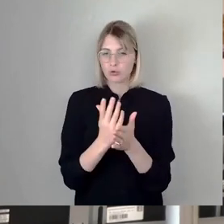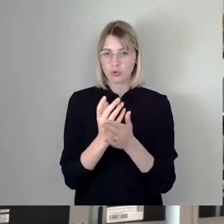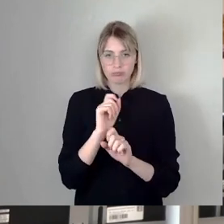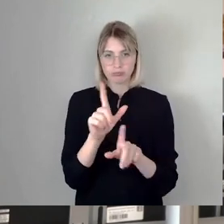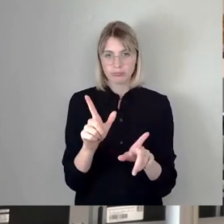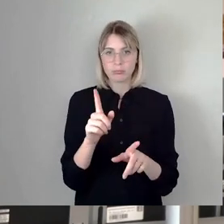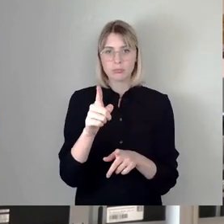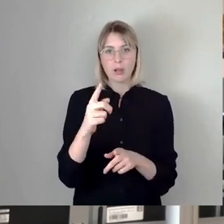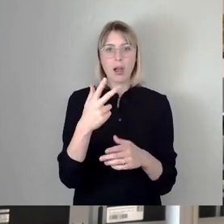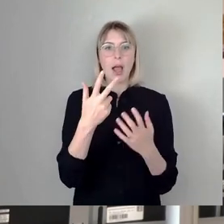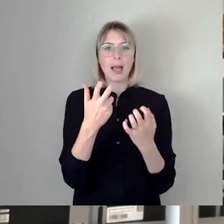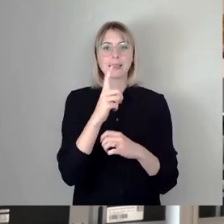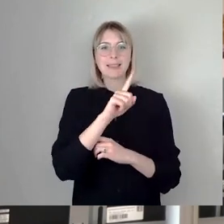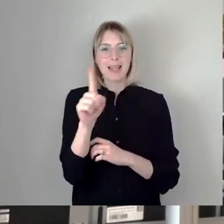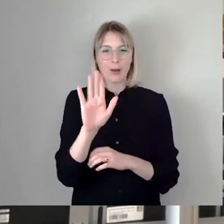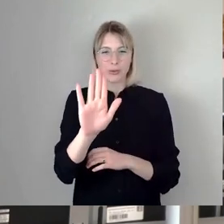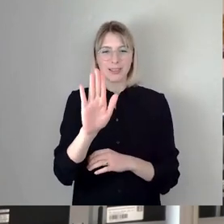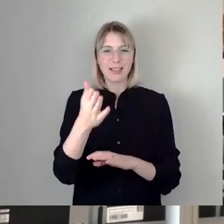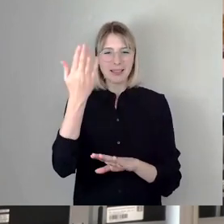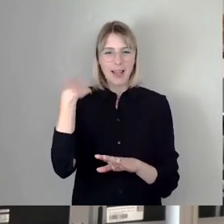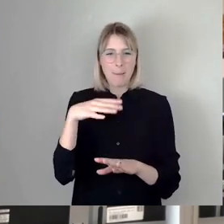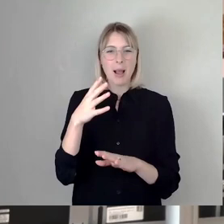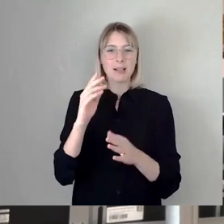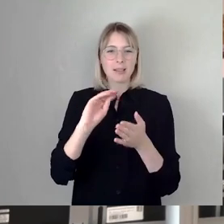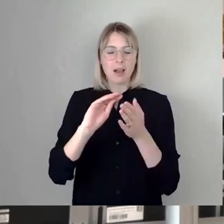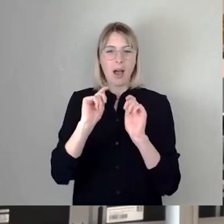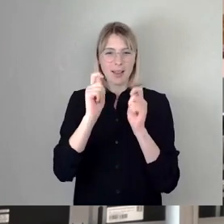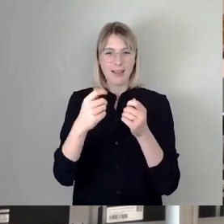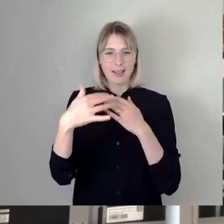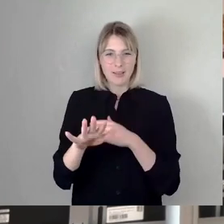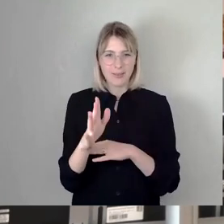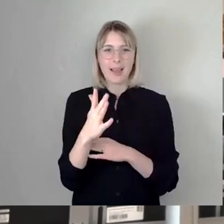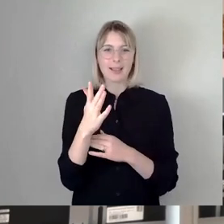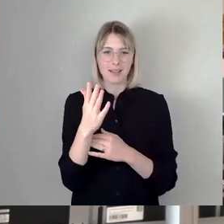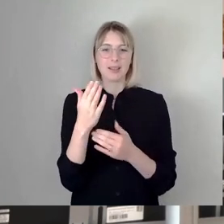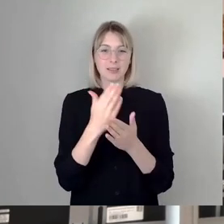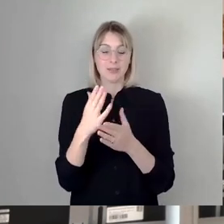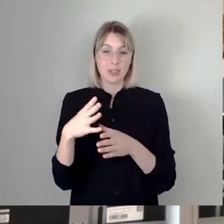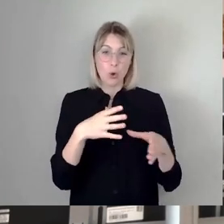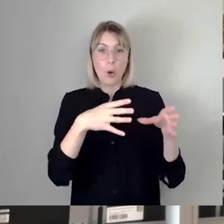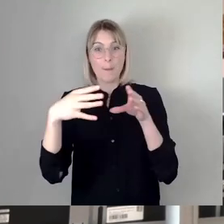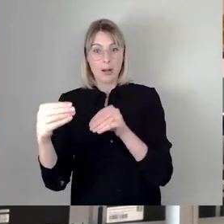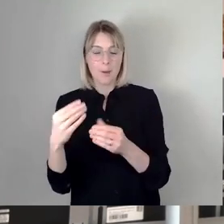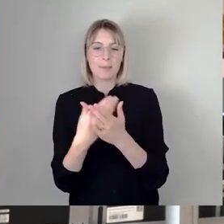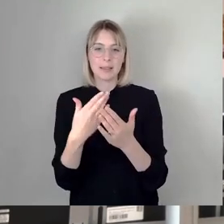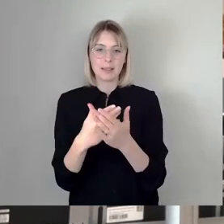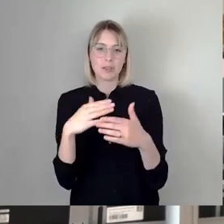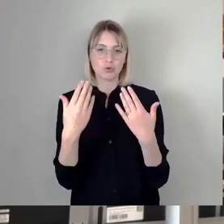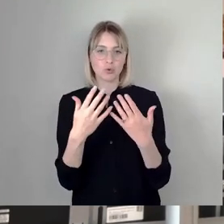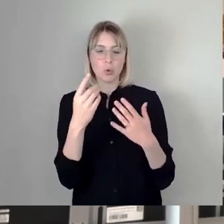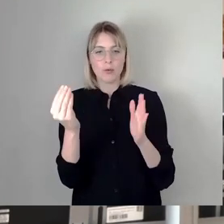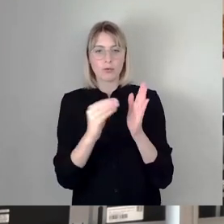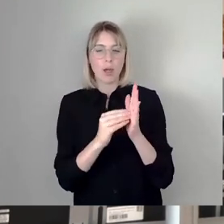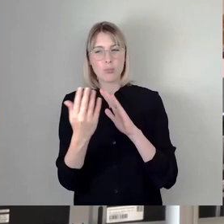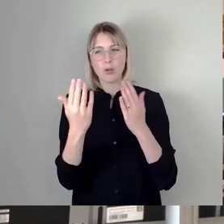Ihrem Antrag, aus Ihrem früheren Antrag übernommen. Da hatten wir uns schon mal darüber verständigt, was denn so eine marktübliche Größe sein könnte.